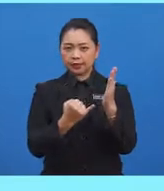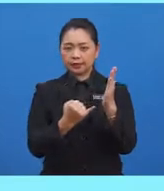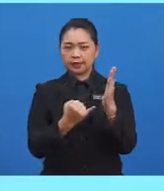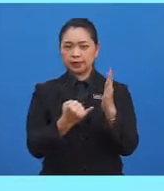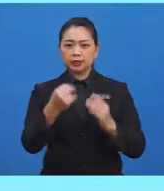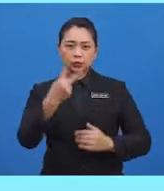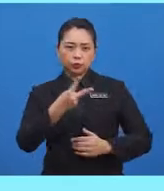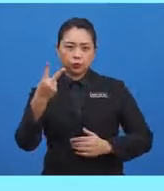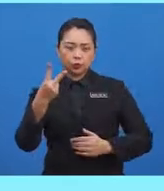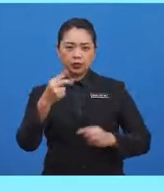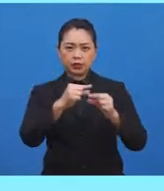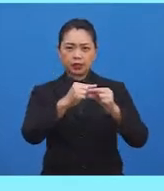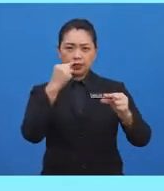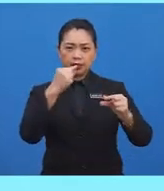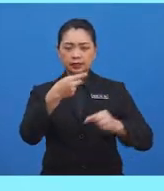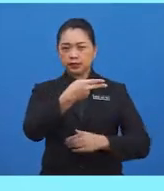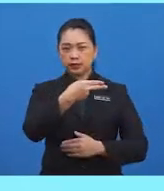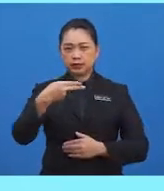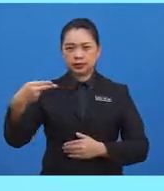kedua-dua garisan.